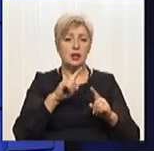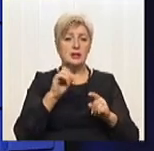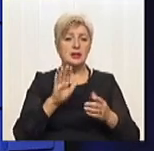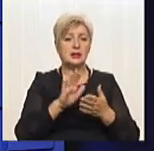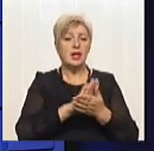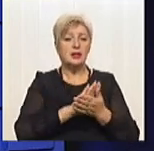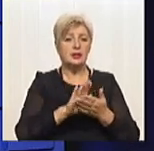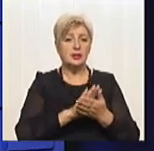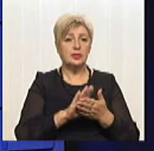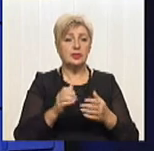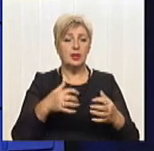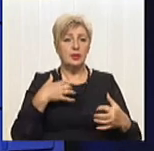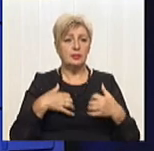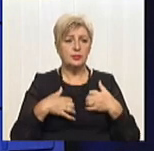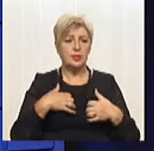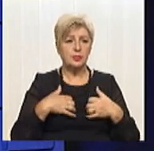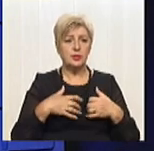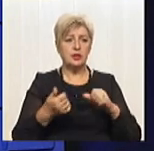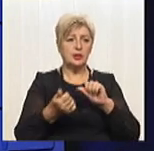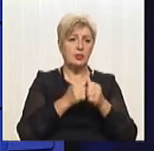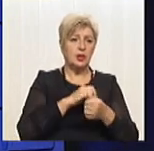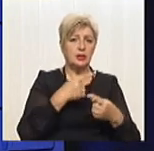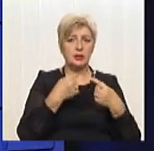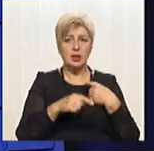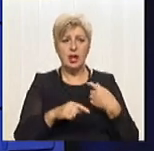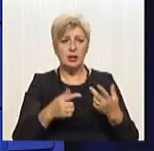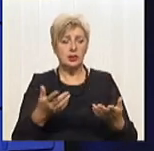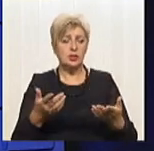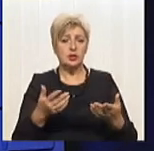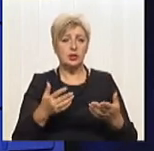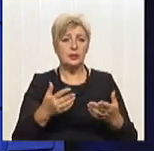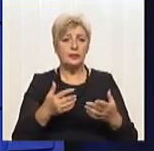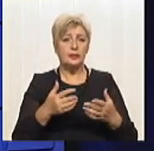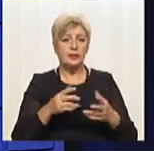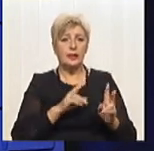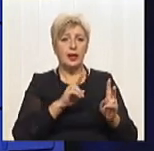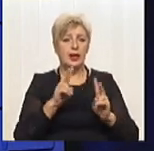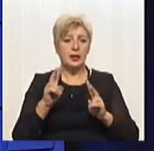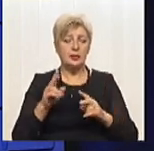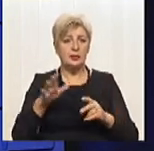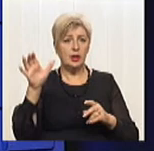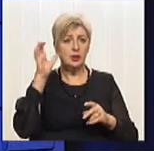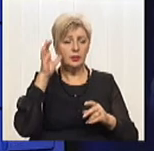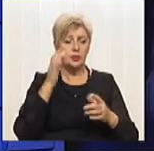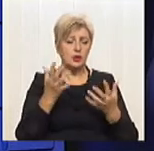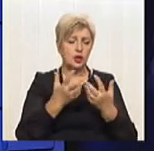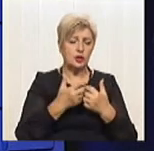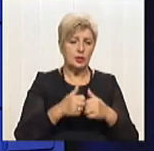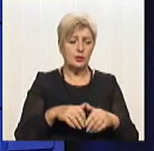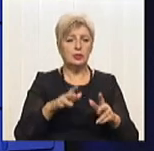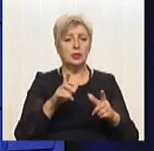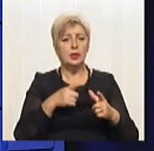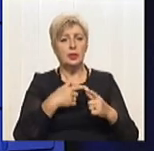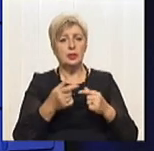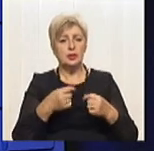Поспішати огульно, міняти якийсь на інший засіб, виключно на якихось академічних розрахунках, чи навіть